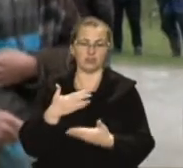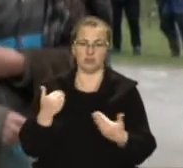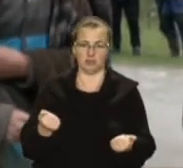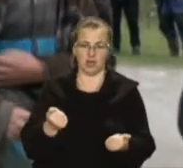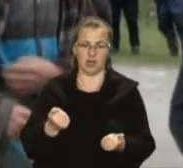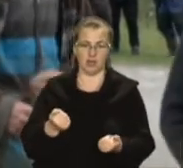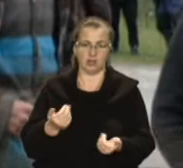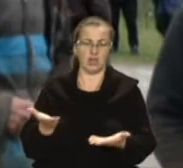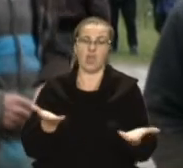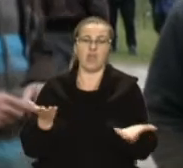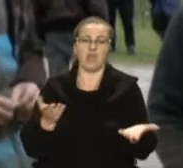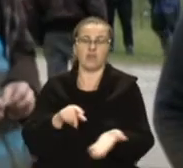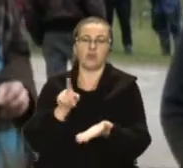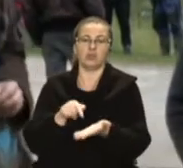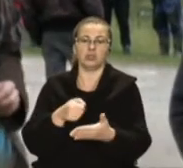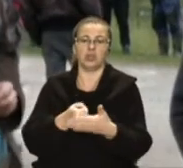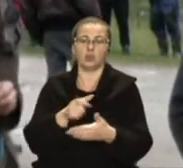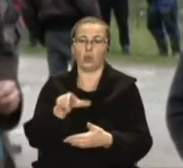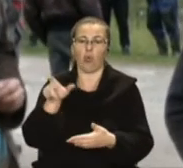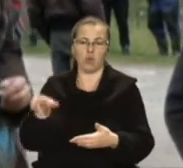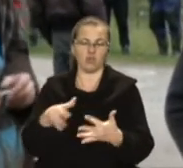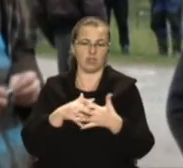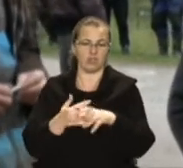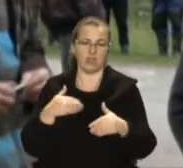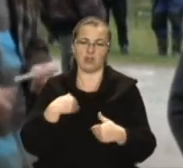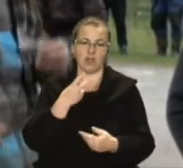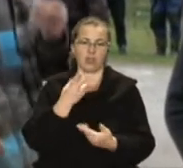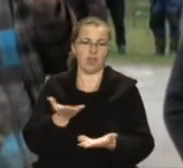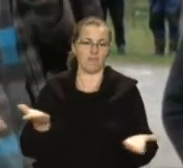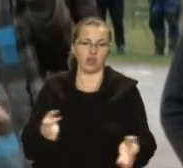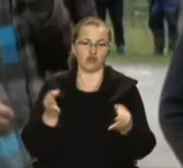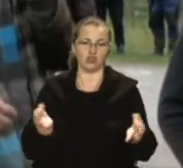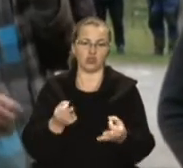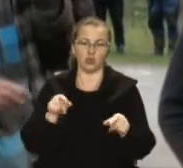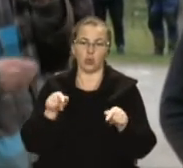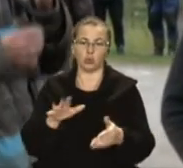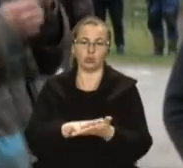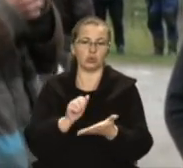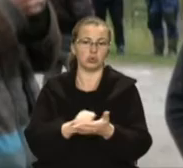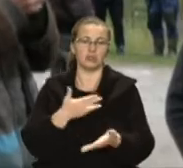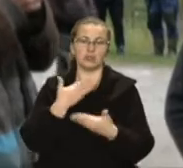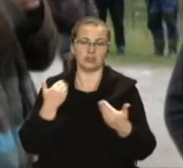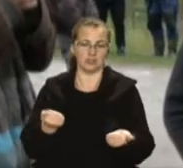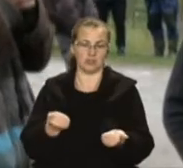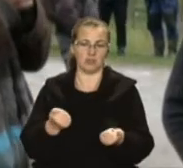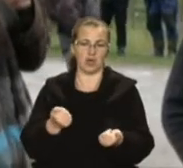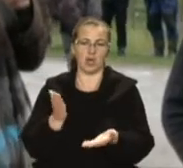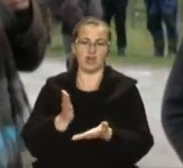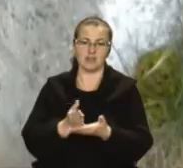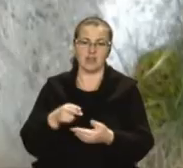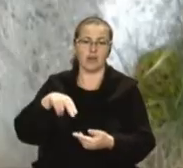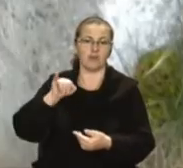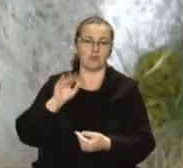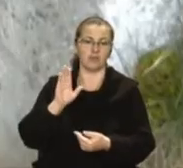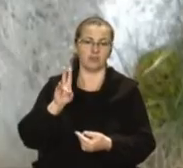Все, які претензії можуть бути до жителів села, я не бачив. Нічого тут не порушено. Навіть є ці півниці,